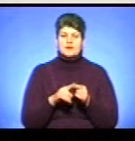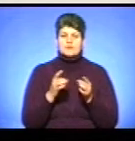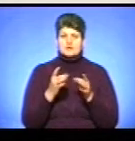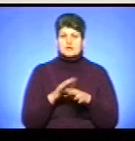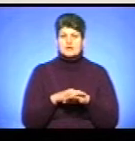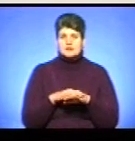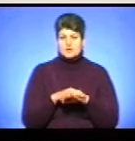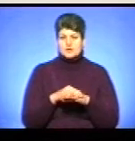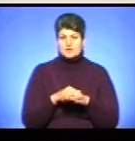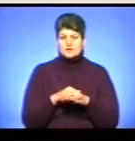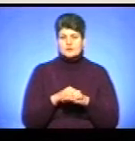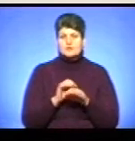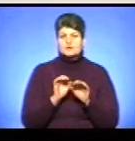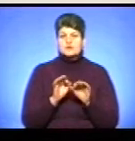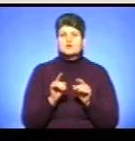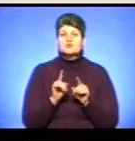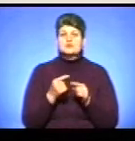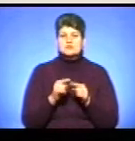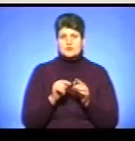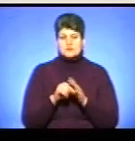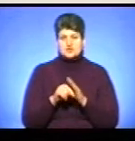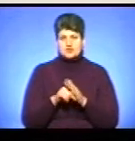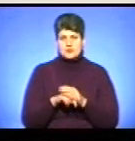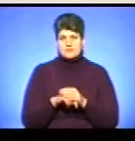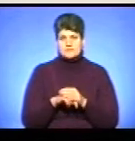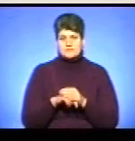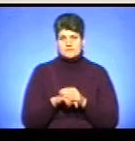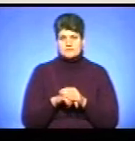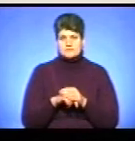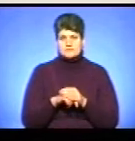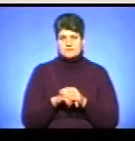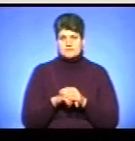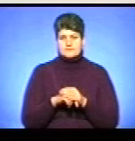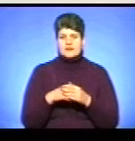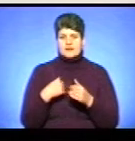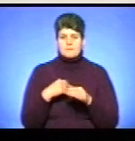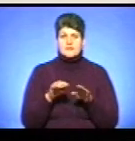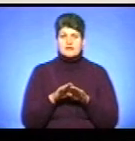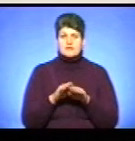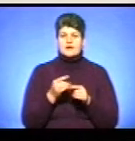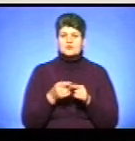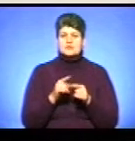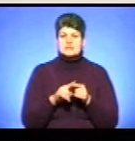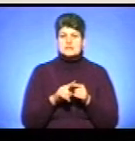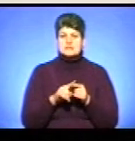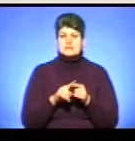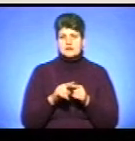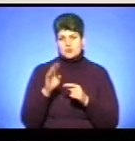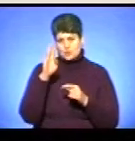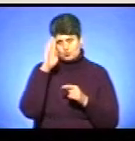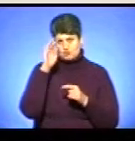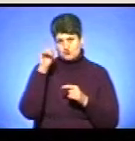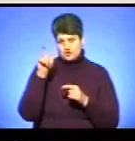народі, хлопський розум означає транспортна модель? Я прирівняю це до мужчини,